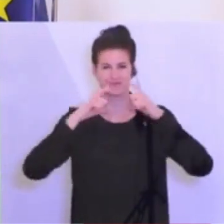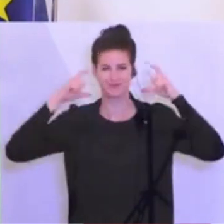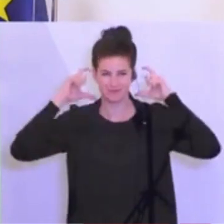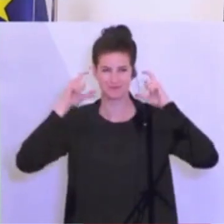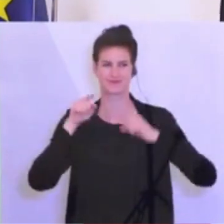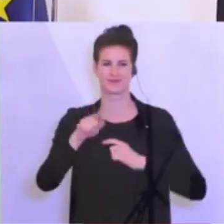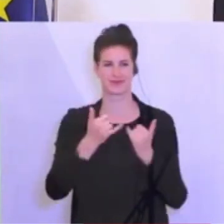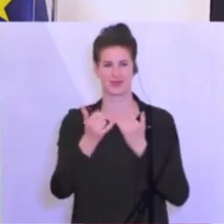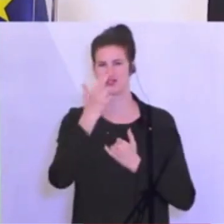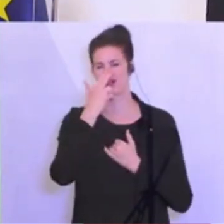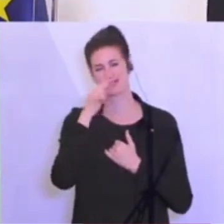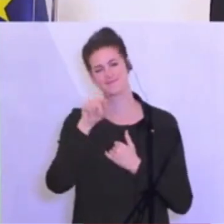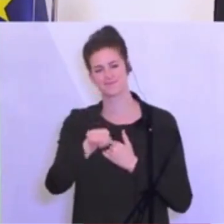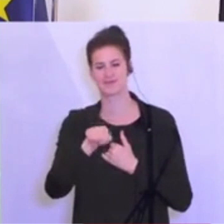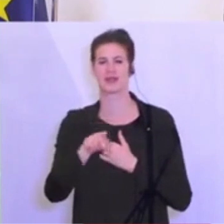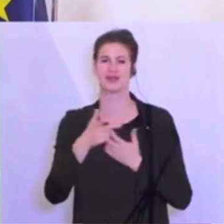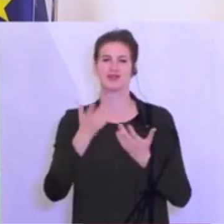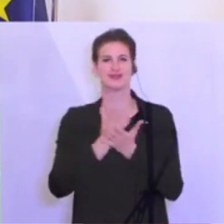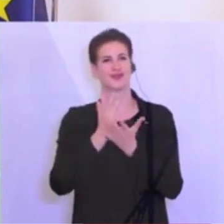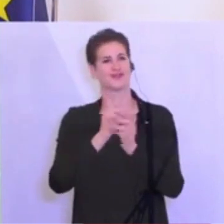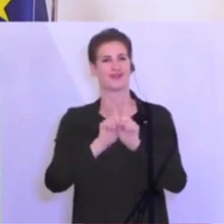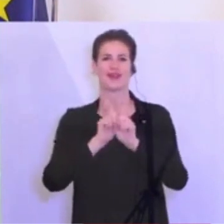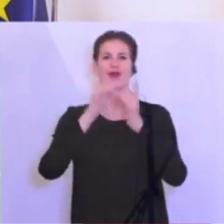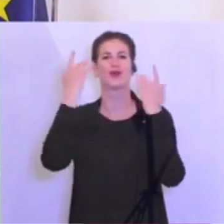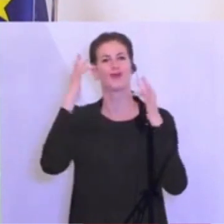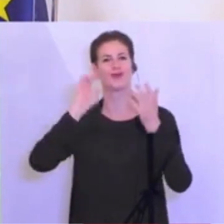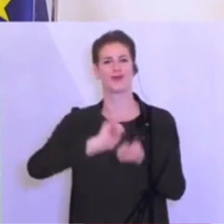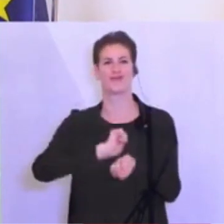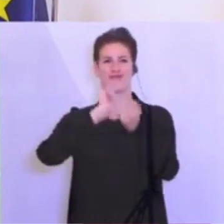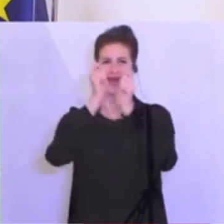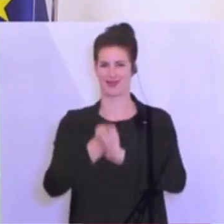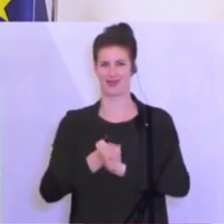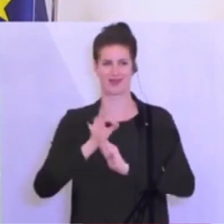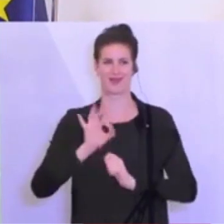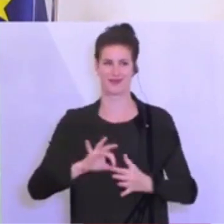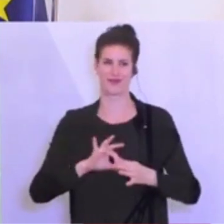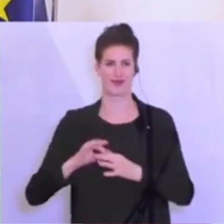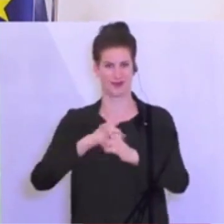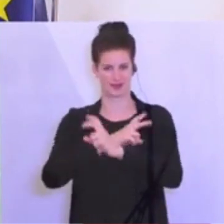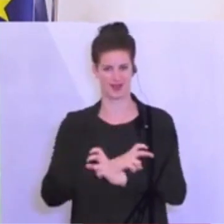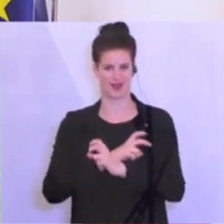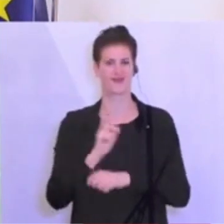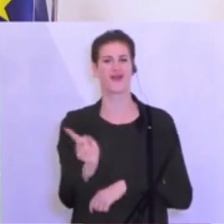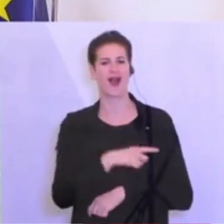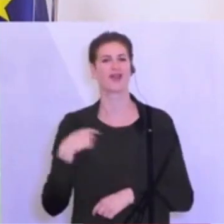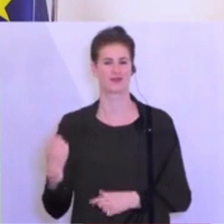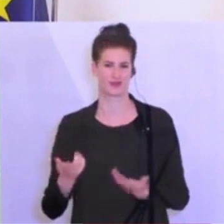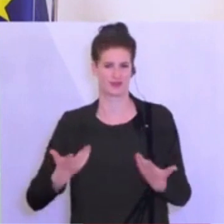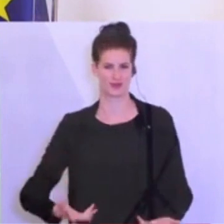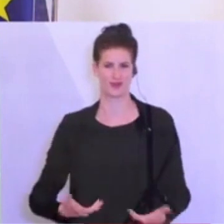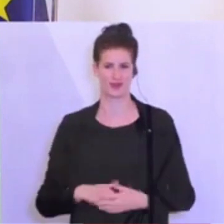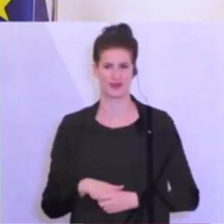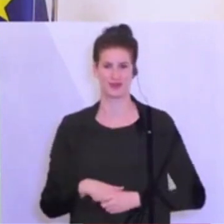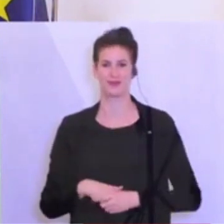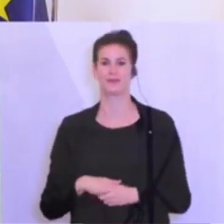das war und ist ein Kulturwandel für Österreich. Das war und ist ein Kulturwandel für alle von uns. Und auch